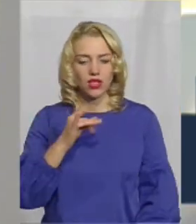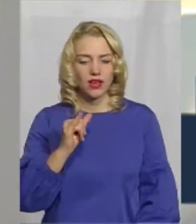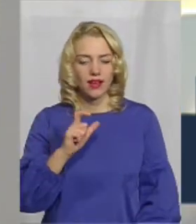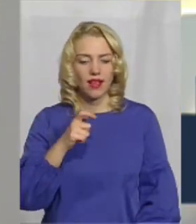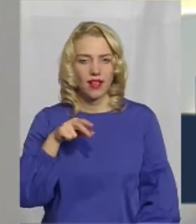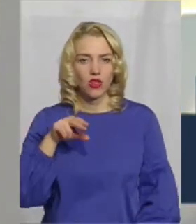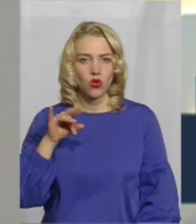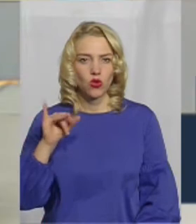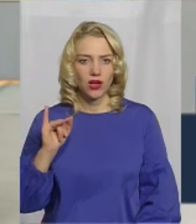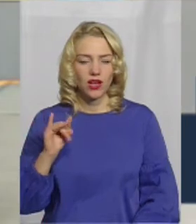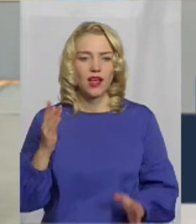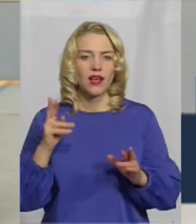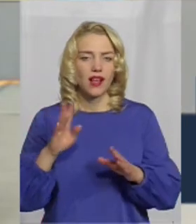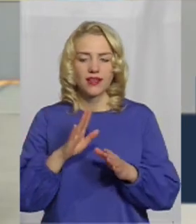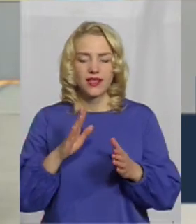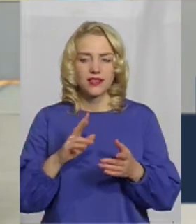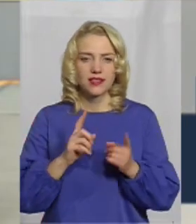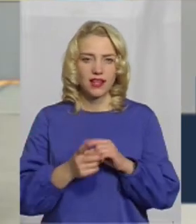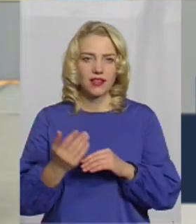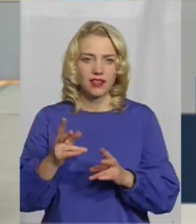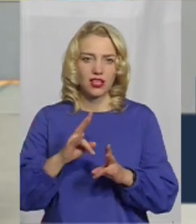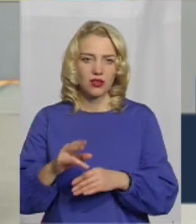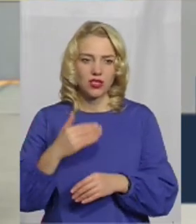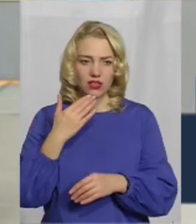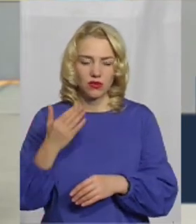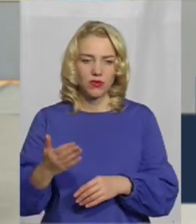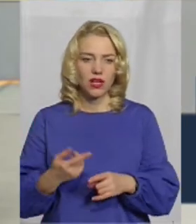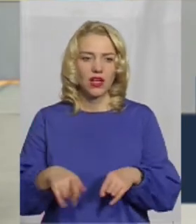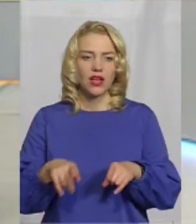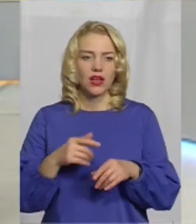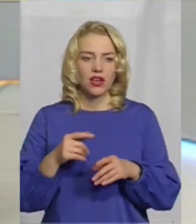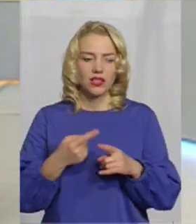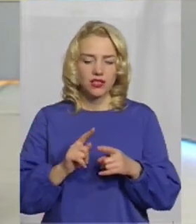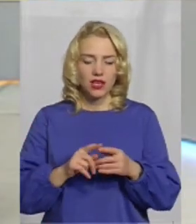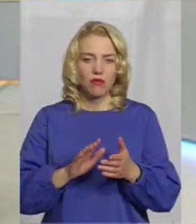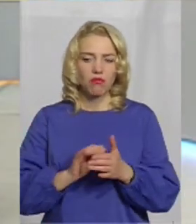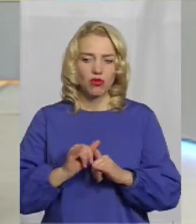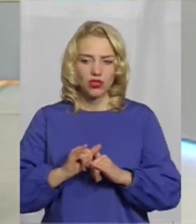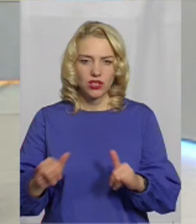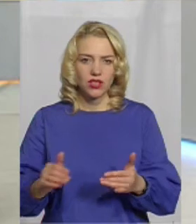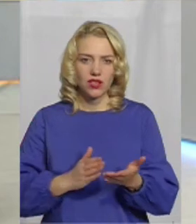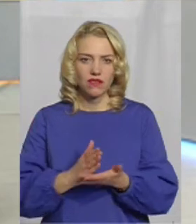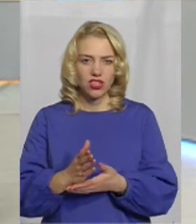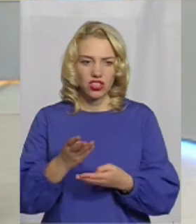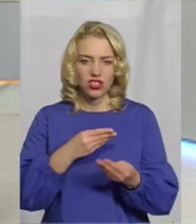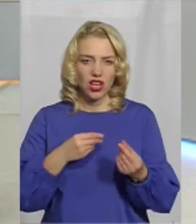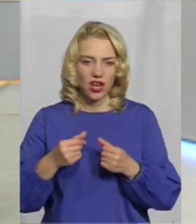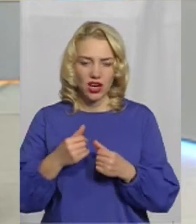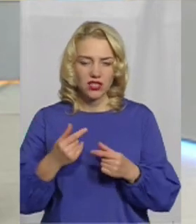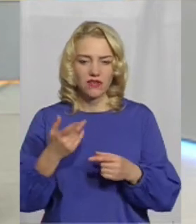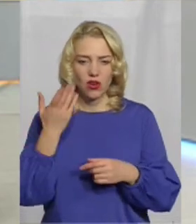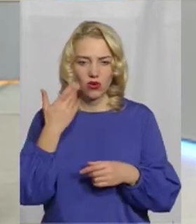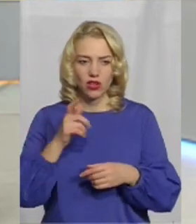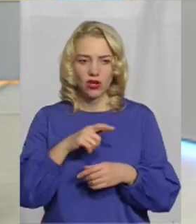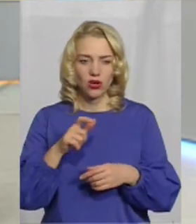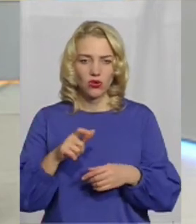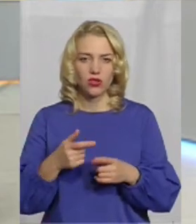їх жертвою? Це, хочу сказати, останнім часом такий поширений в отшахрайства, коли люди начебто здають якусь